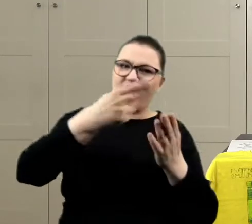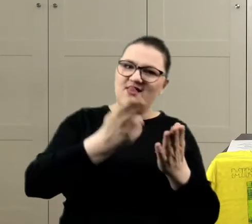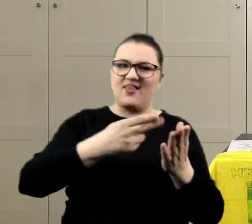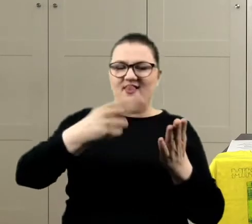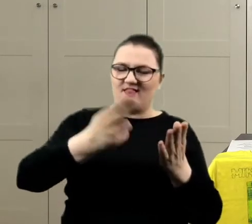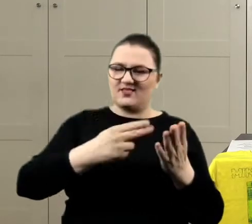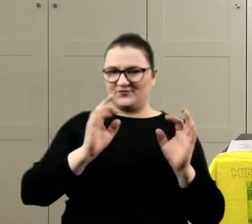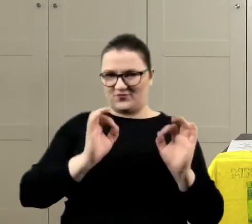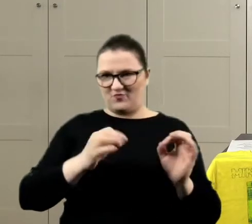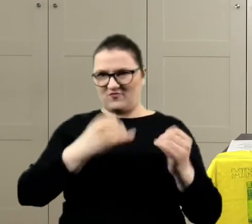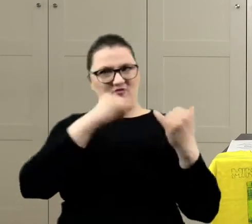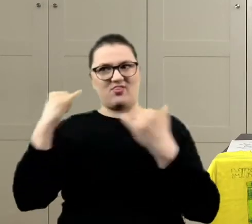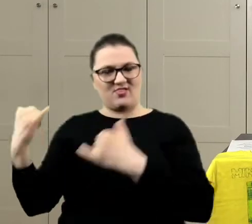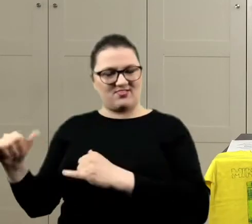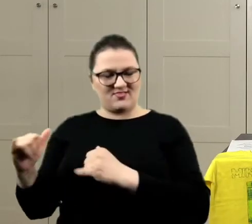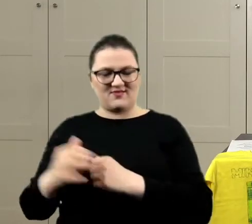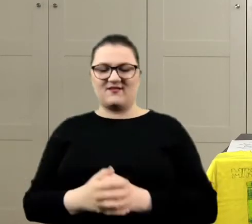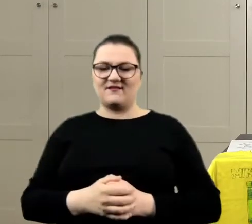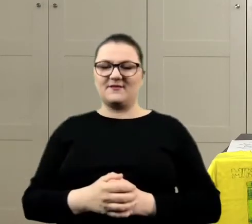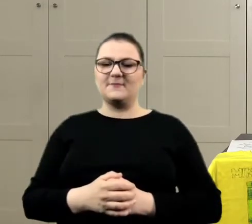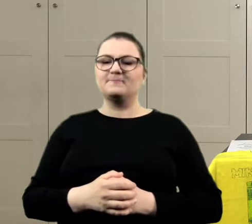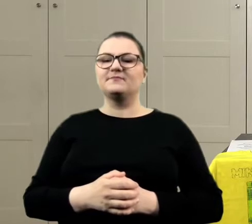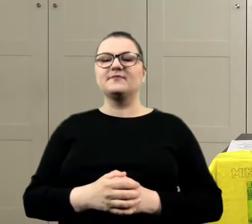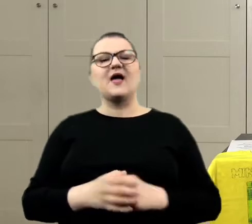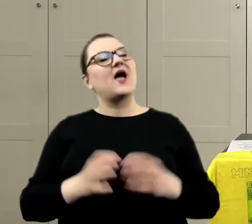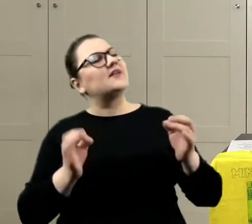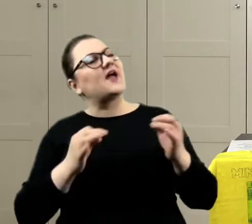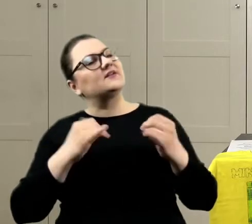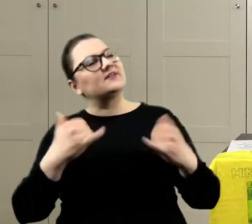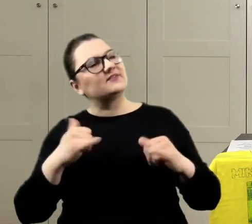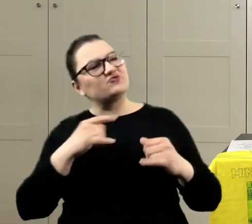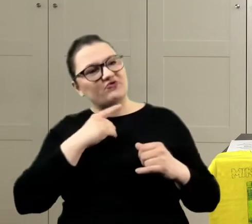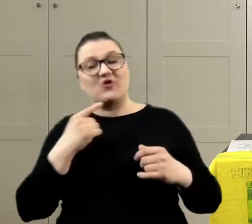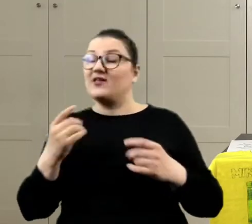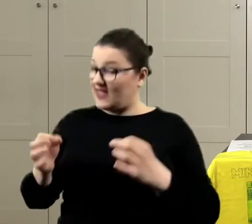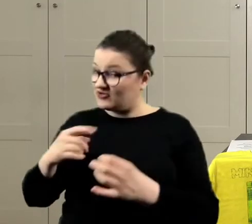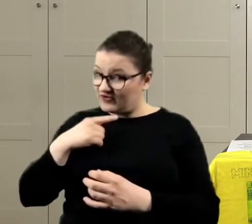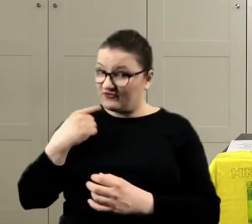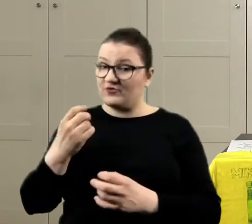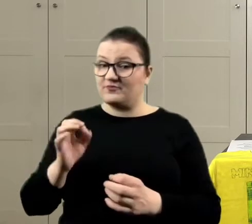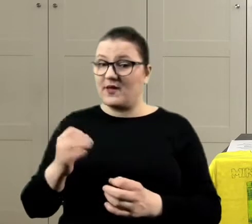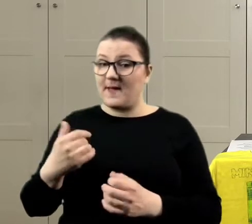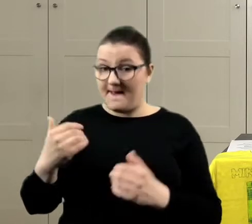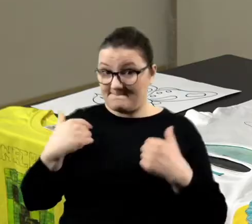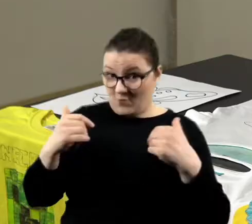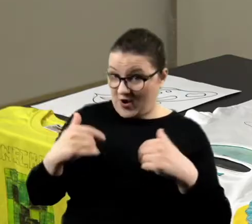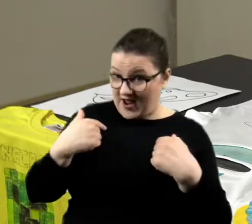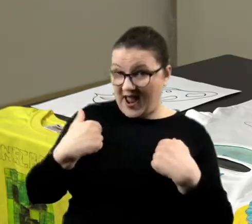wychodziło. Teraz czerwony. A ja sobie myślę, że jeszcze może głowę zrobię. Co? Mogę? Mhm.